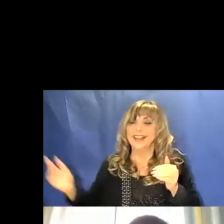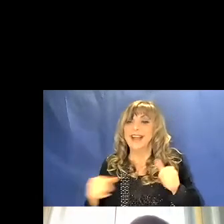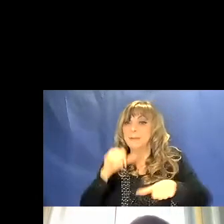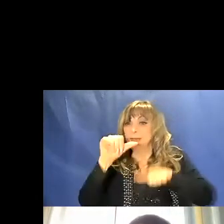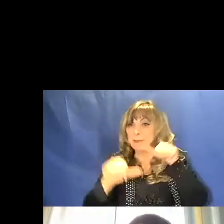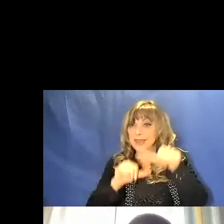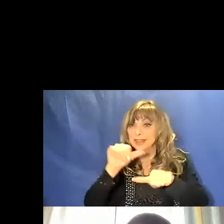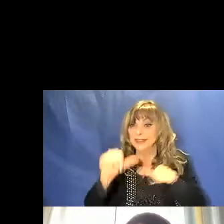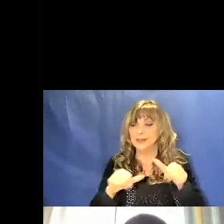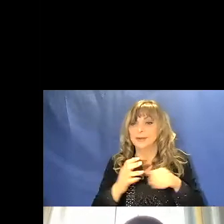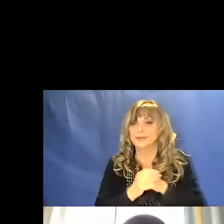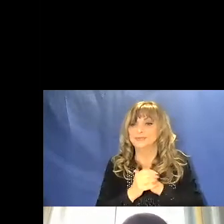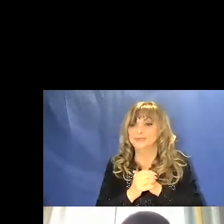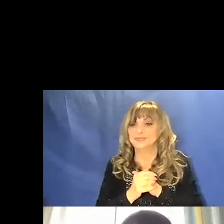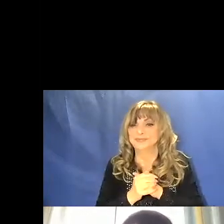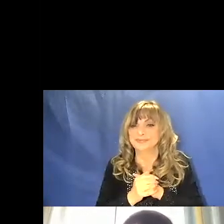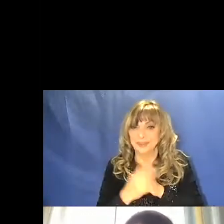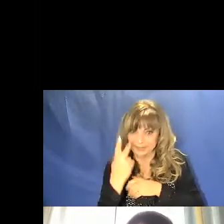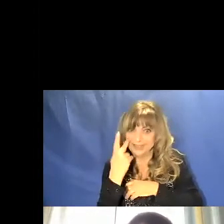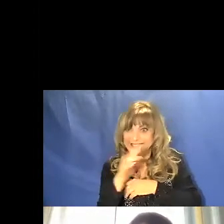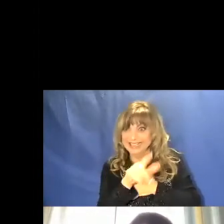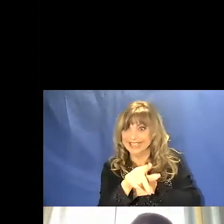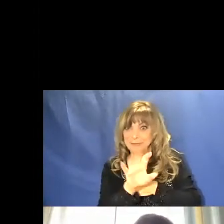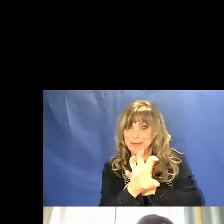complessivo ve lo faccio vedere.